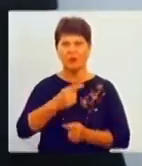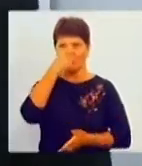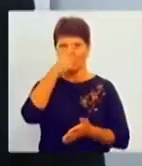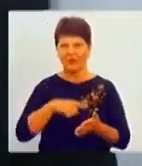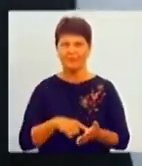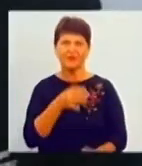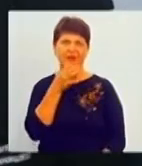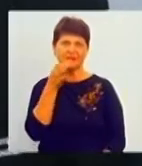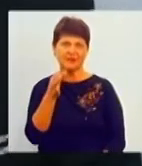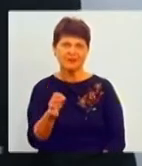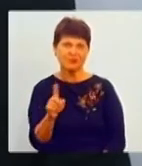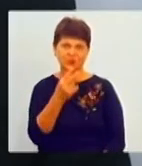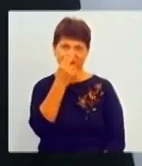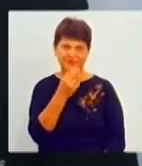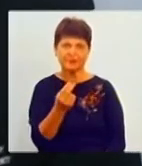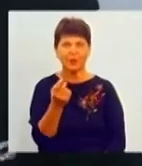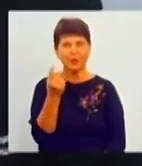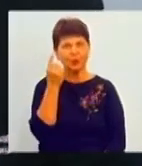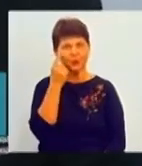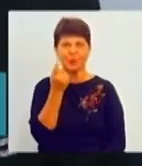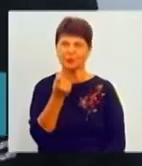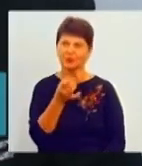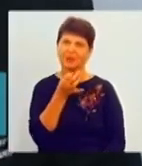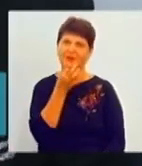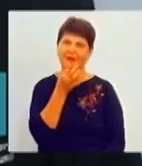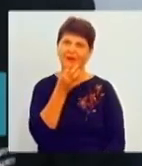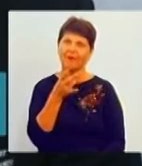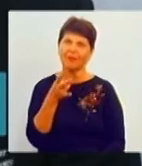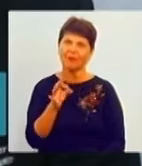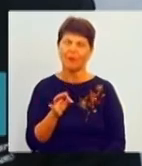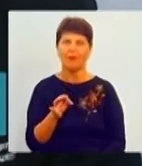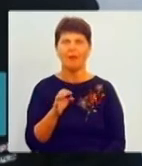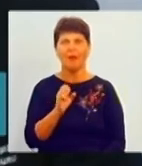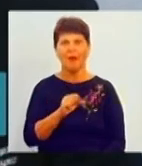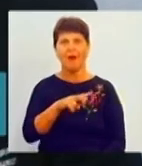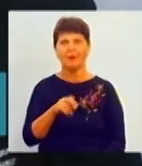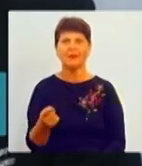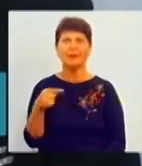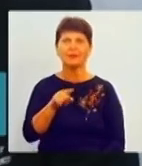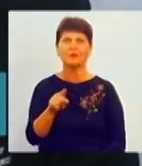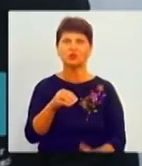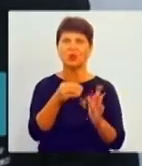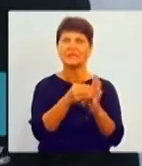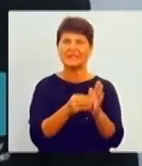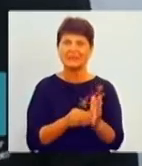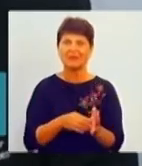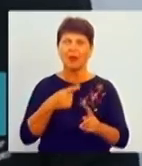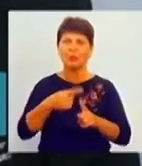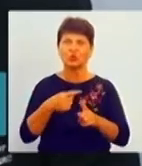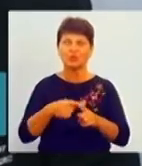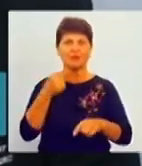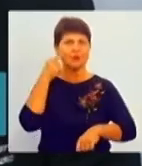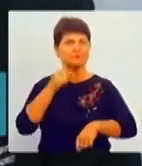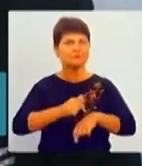звиклим, думаю, що це ще трохи зарано, однак та статистика і ті позитивні відгуки